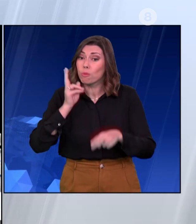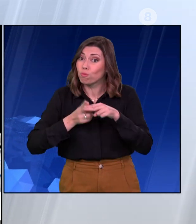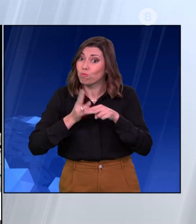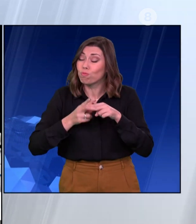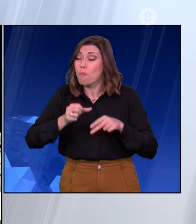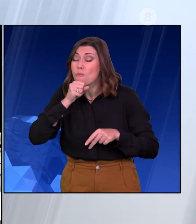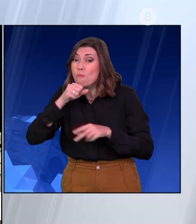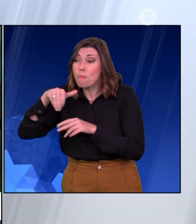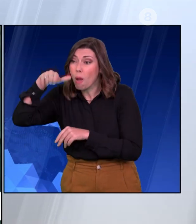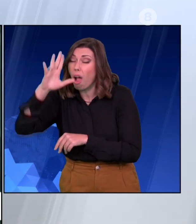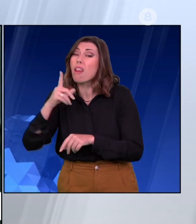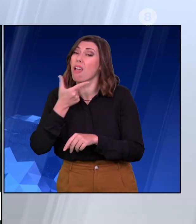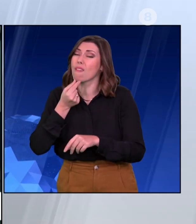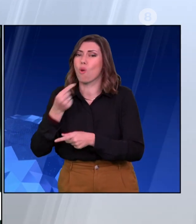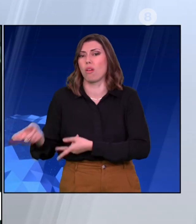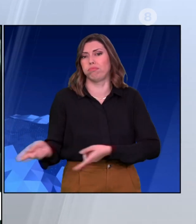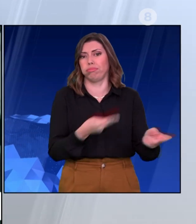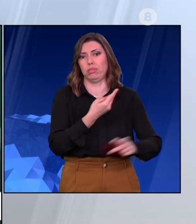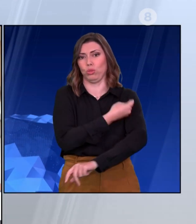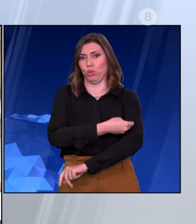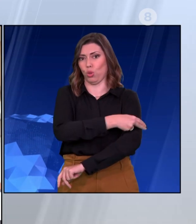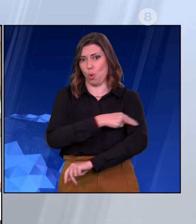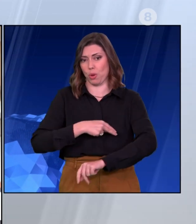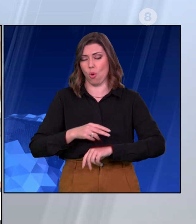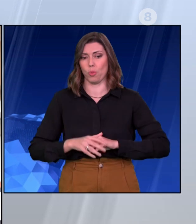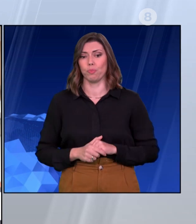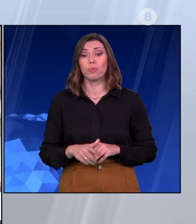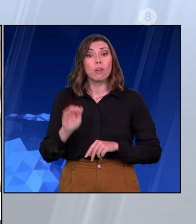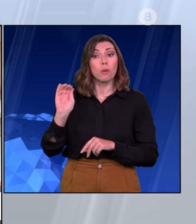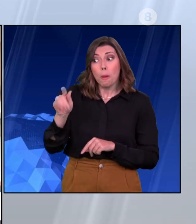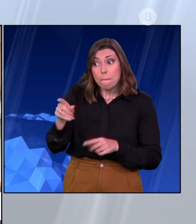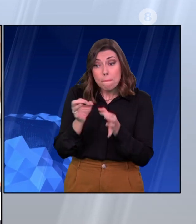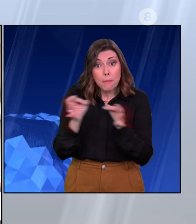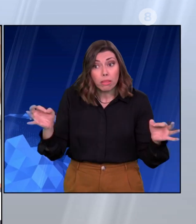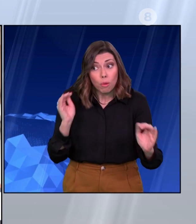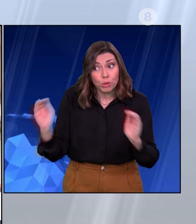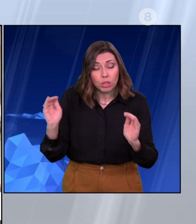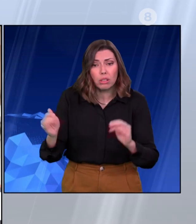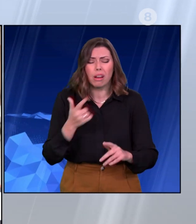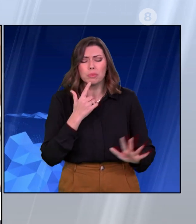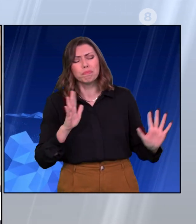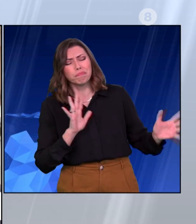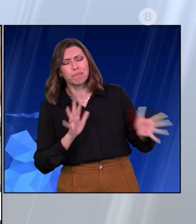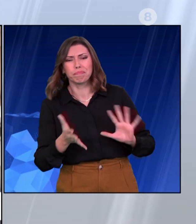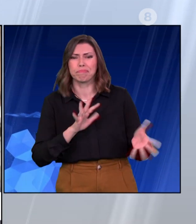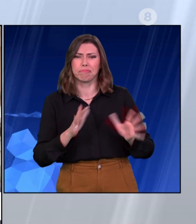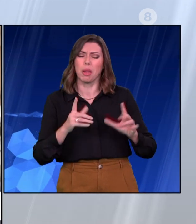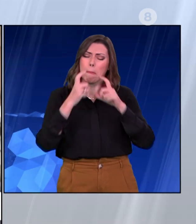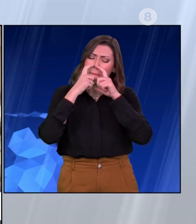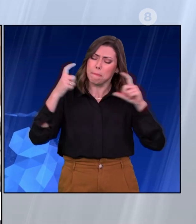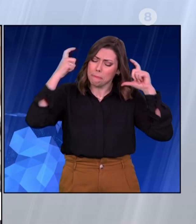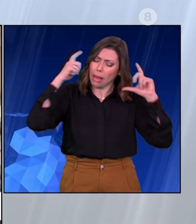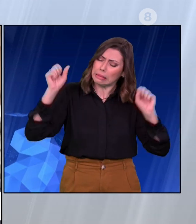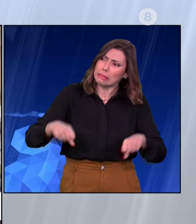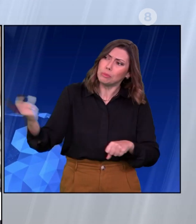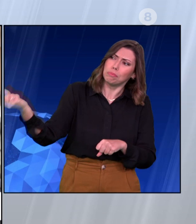νοσηλίες κυρίως ευπαθών και ατόμων προχωρημένης ηλικίας. Παίρνετε τα μέτρα σας εσείς, φυλάγιεστε. Εντάξει, όχι τόσο πολύ. Βάζω μάσχα και εγώ από